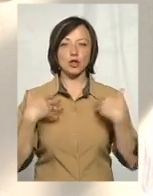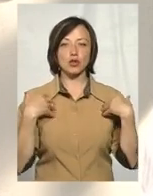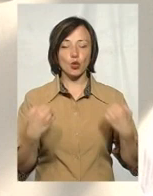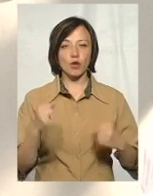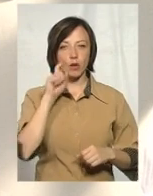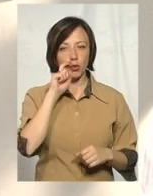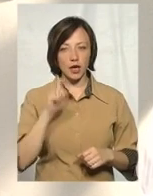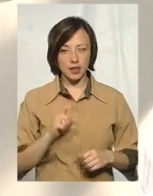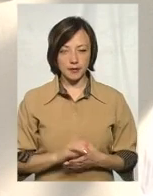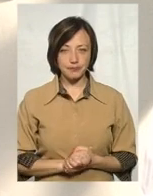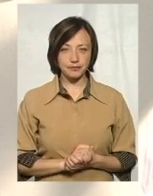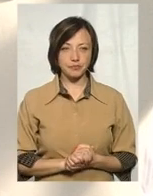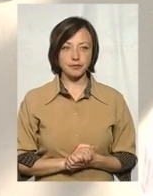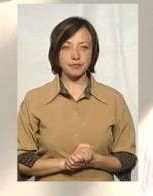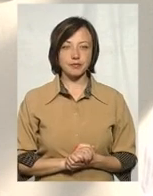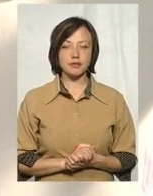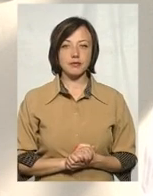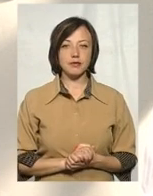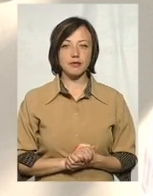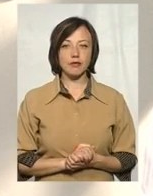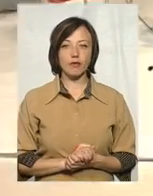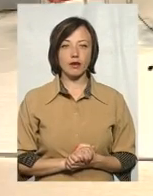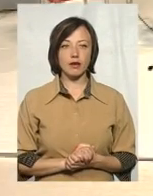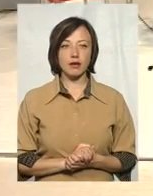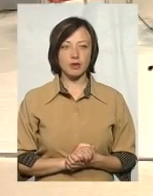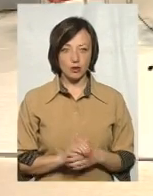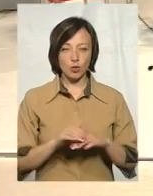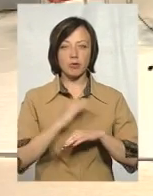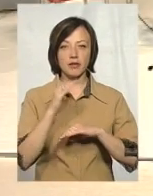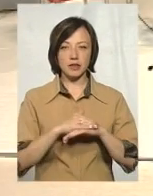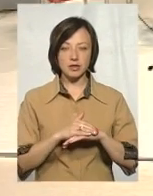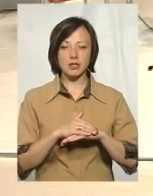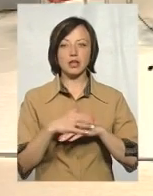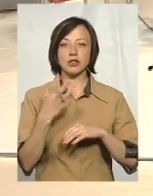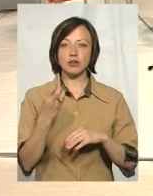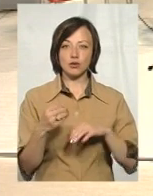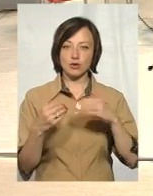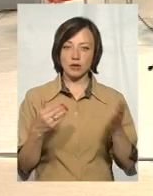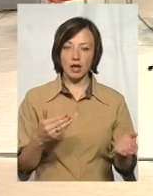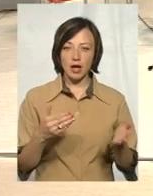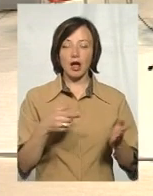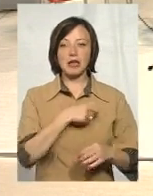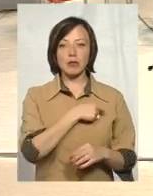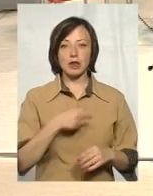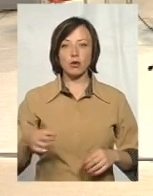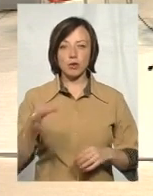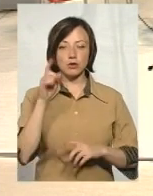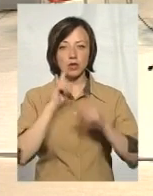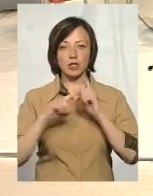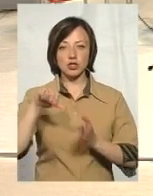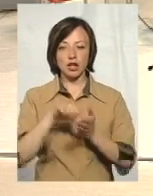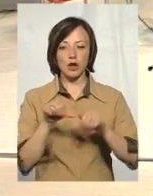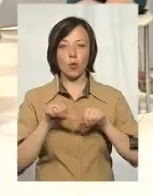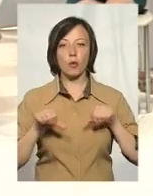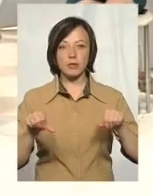України в Хмельницькій області. Власне, зліва В'ячеслав Антонюк, депутат Хмельницької обласної ради, член профільної